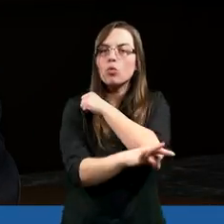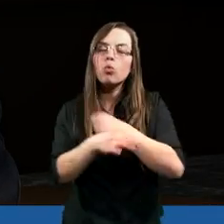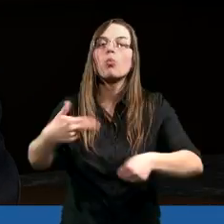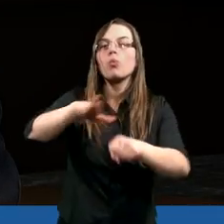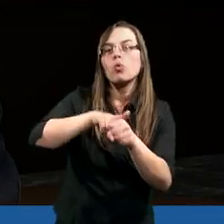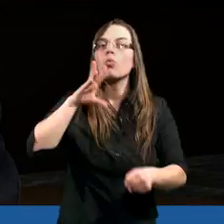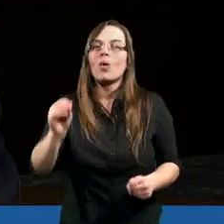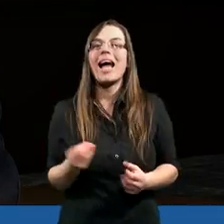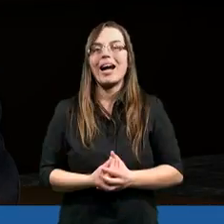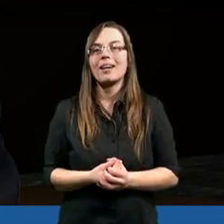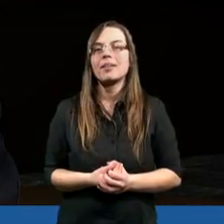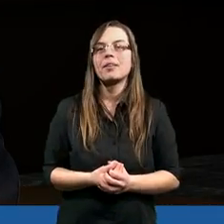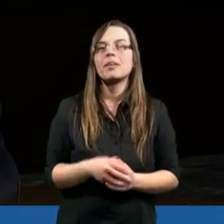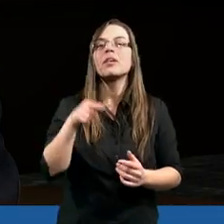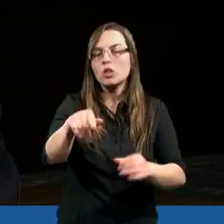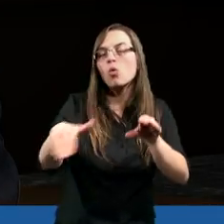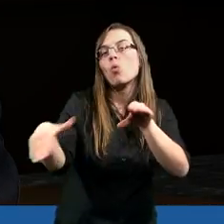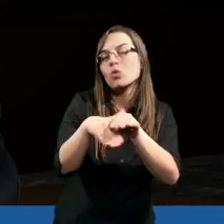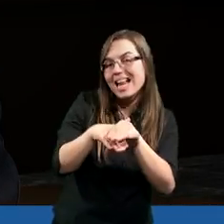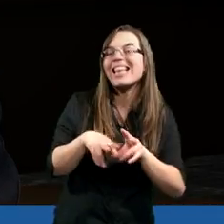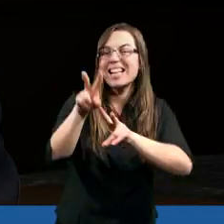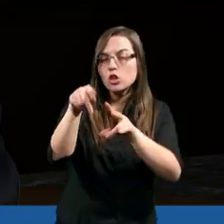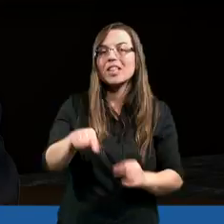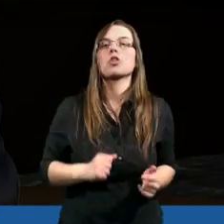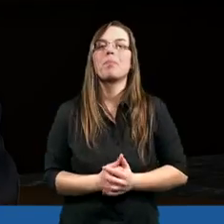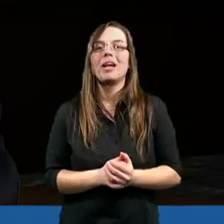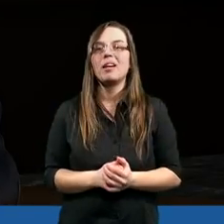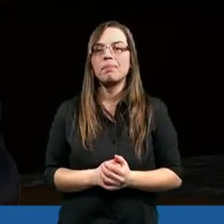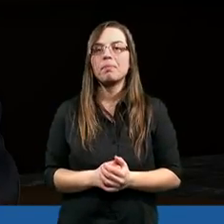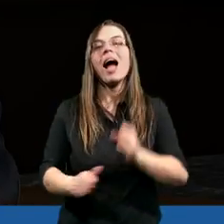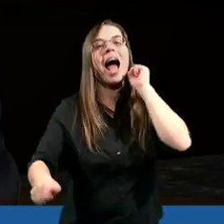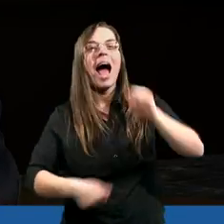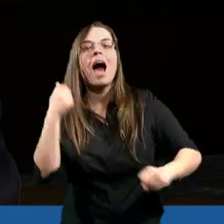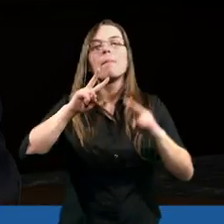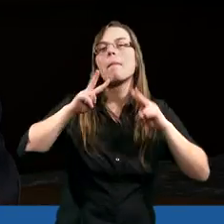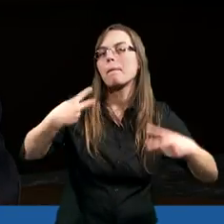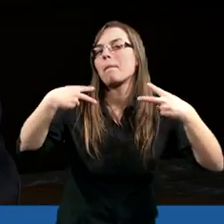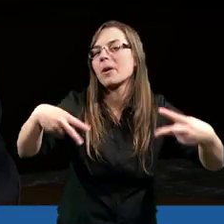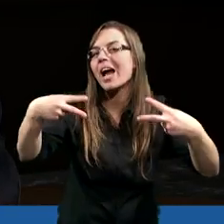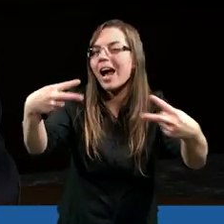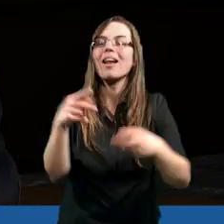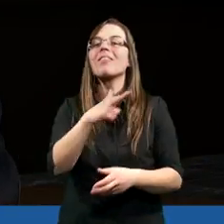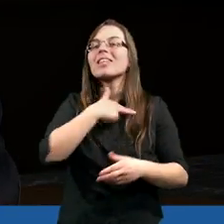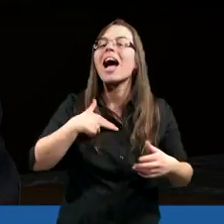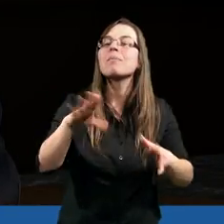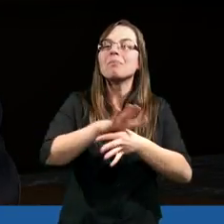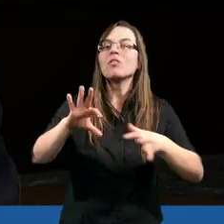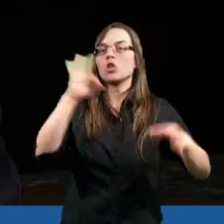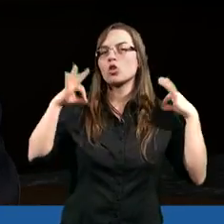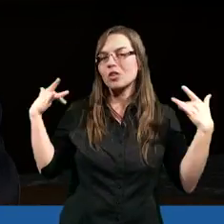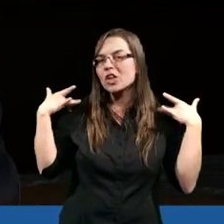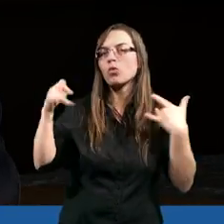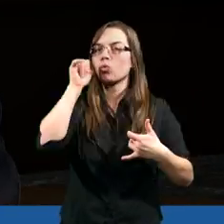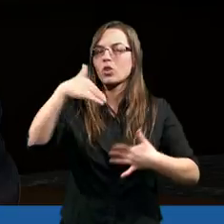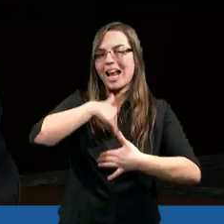studium, w którym uczestniczyliśmy, abyśmy przekuwali to w nasze codzienne życie,